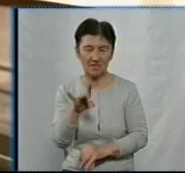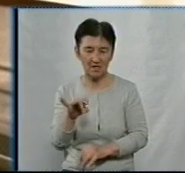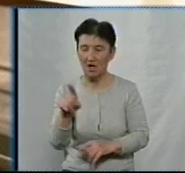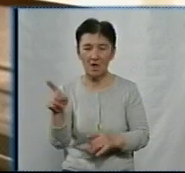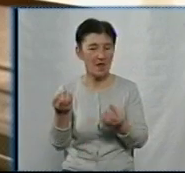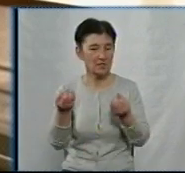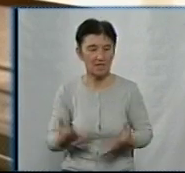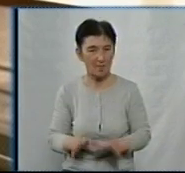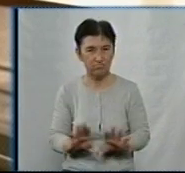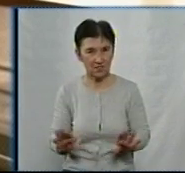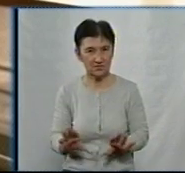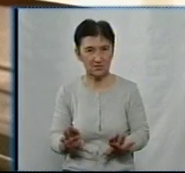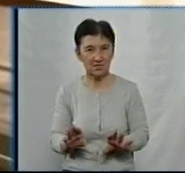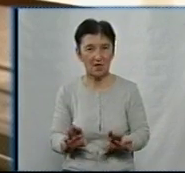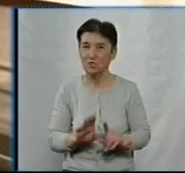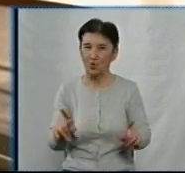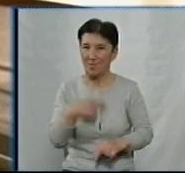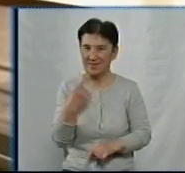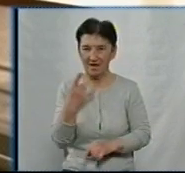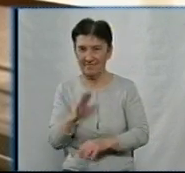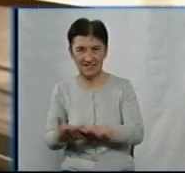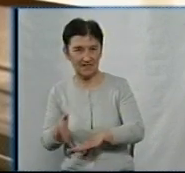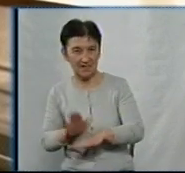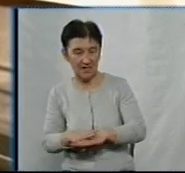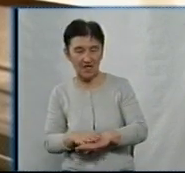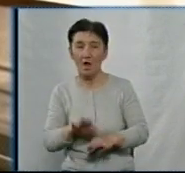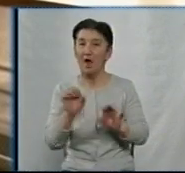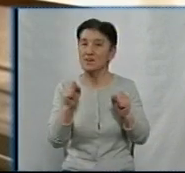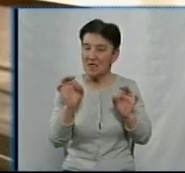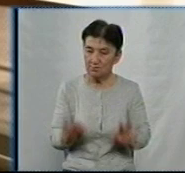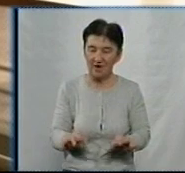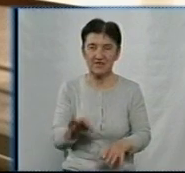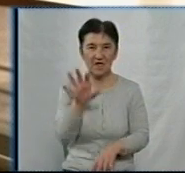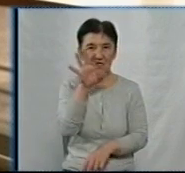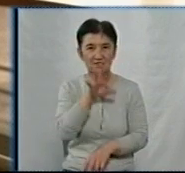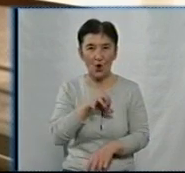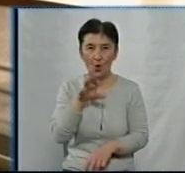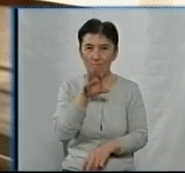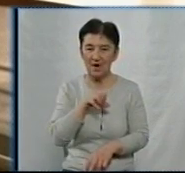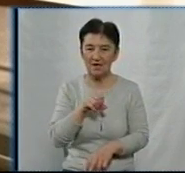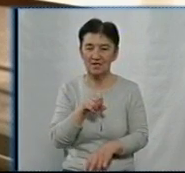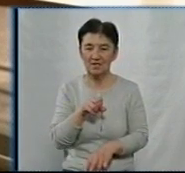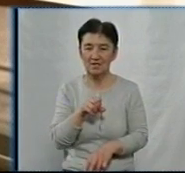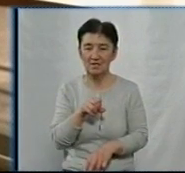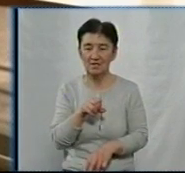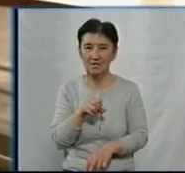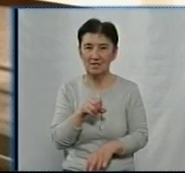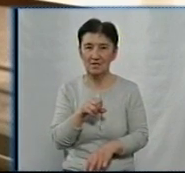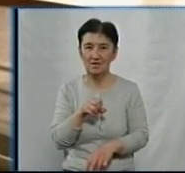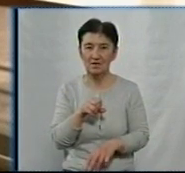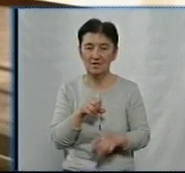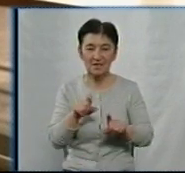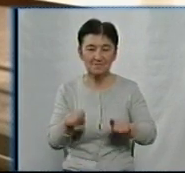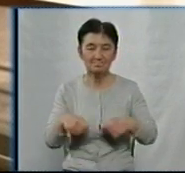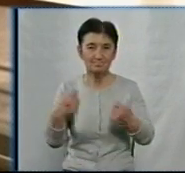непростий, щоб не казати, що складний. Тому що, насправді, собаку наділяють